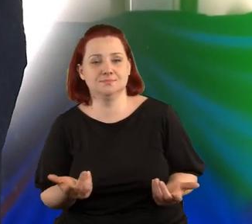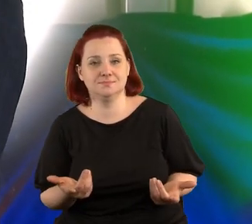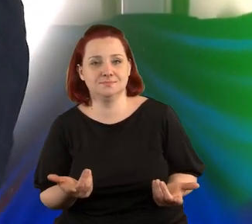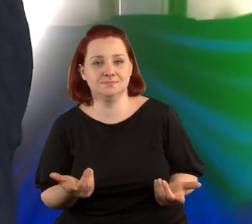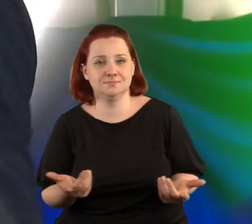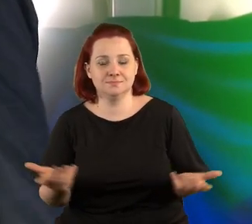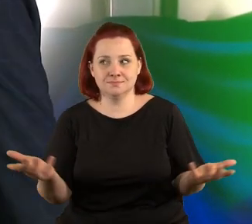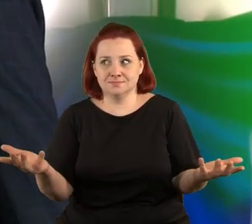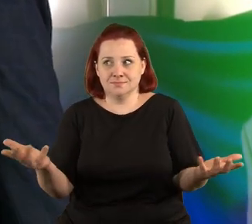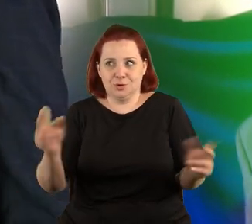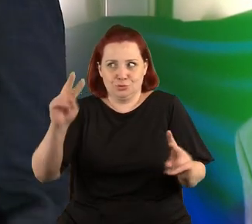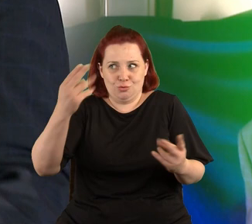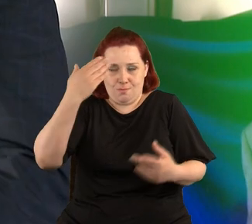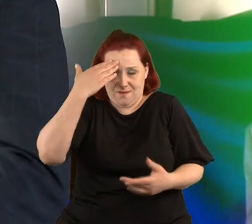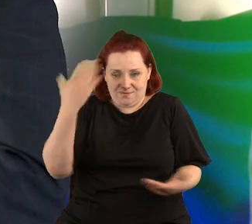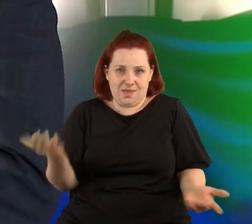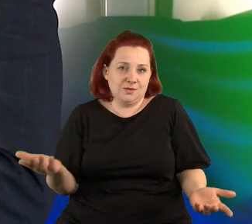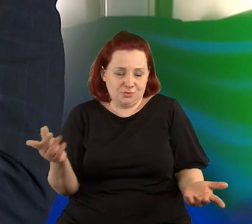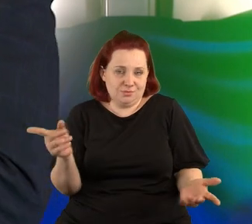Na miły Bóg, skąd ja mam to wiedzieć?